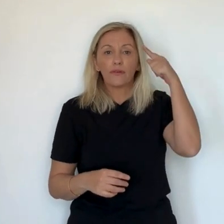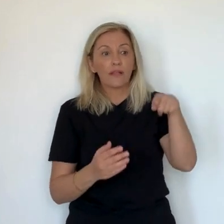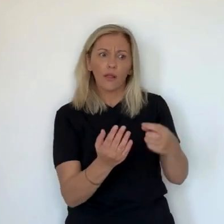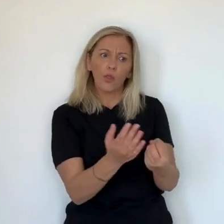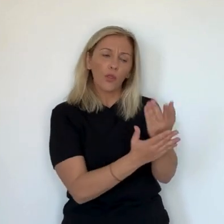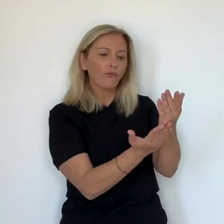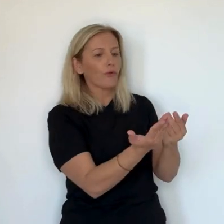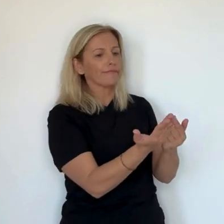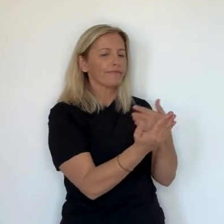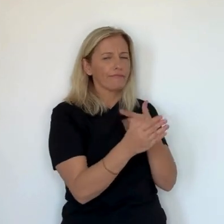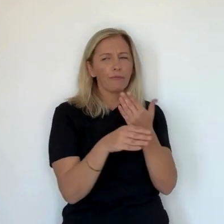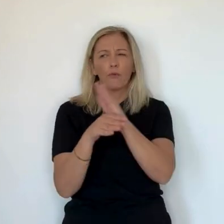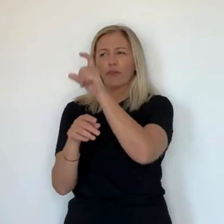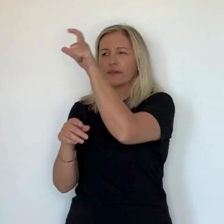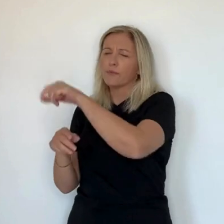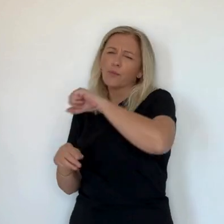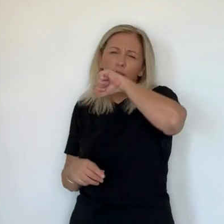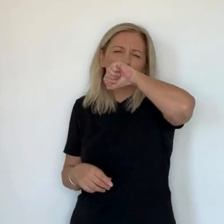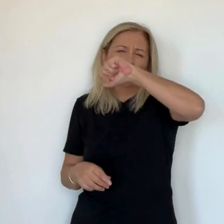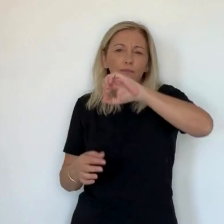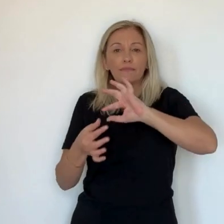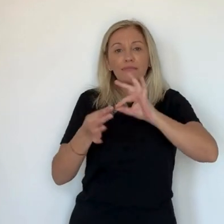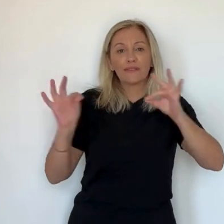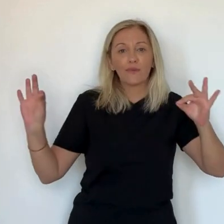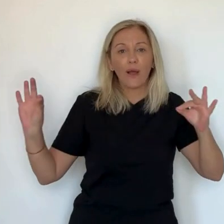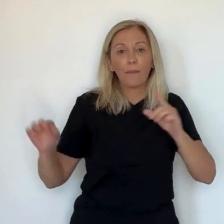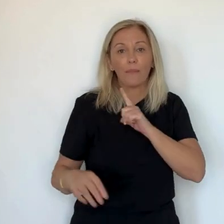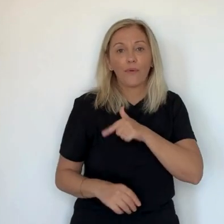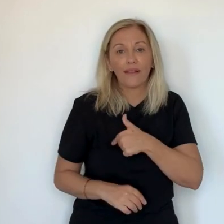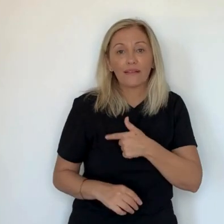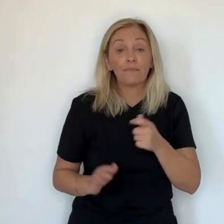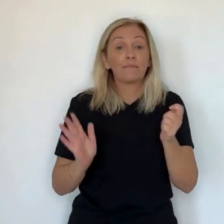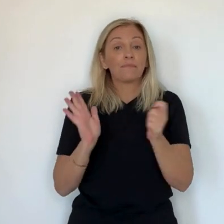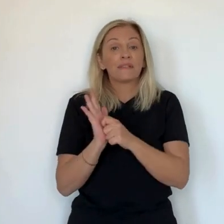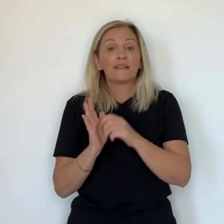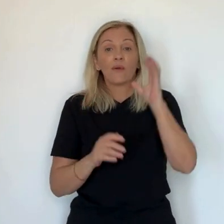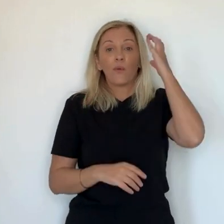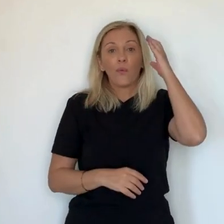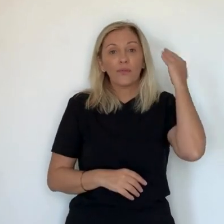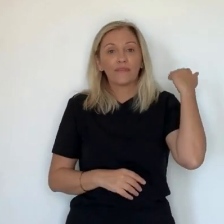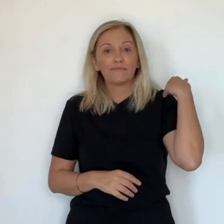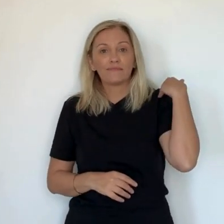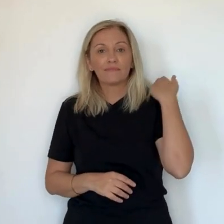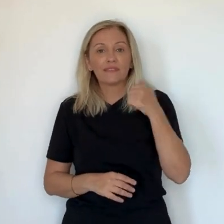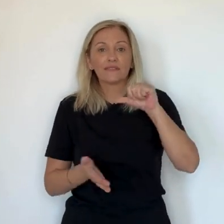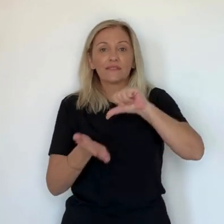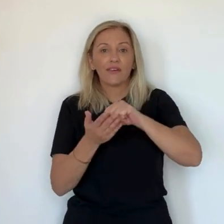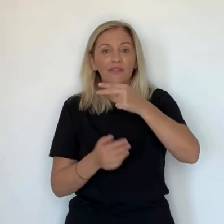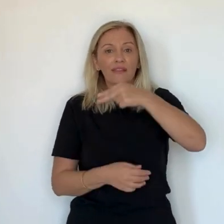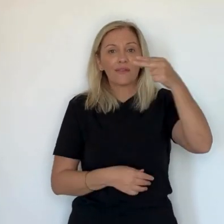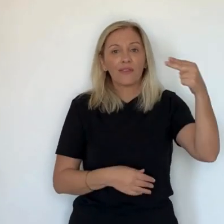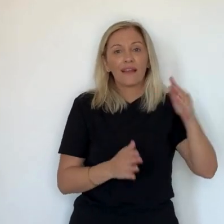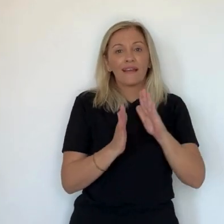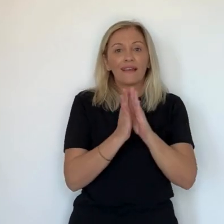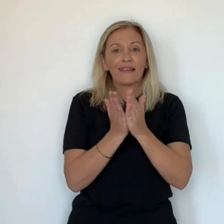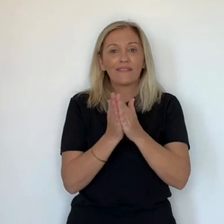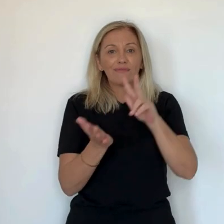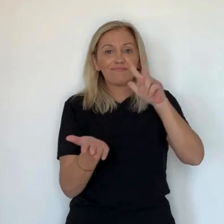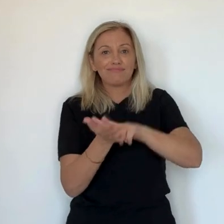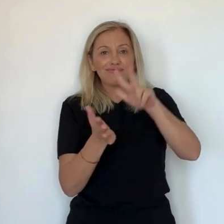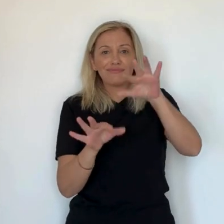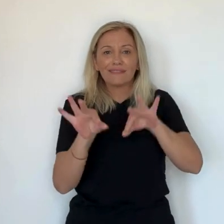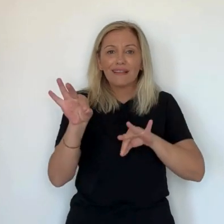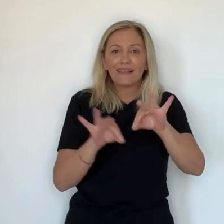'aller sur cette thématique et de le présenter à telle personne qui aime beaucoup les polars. Une stratégie